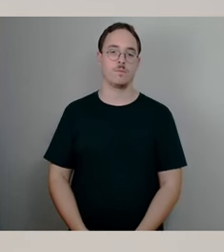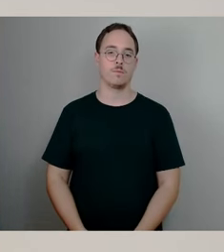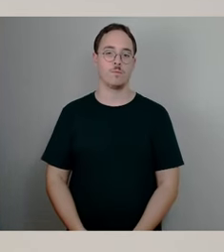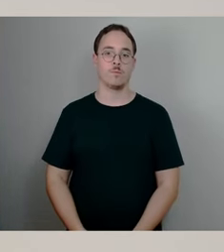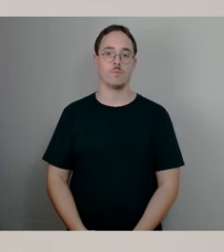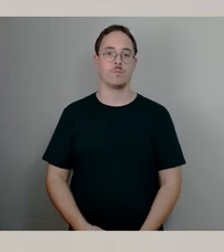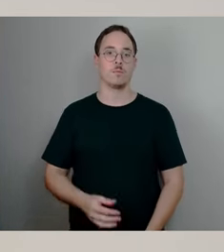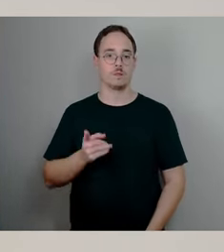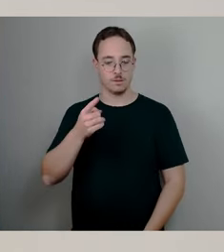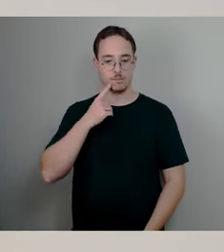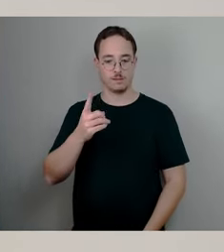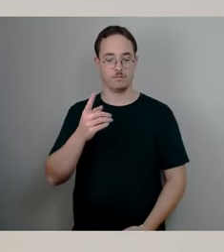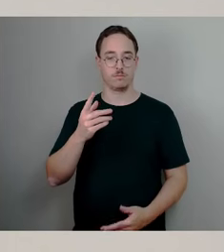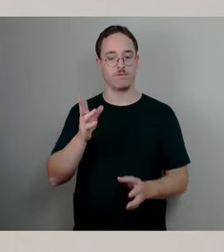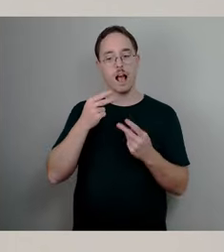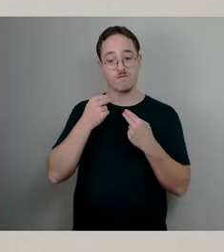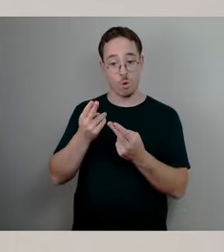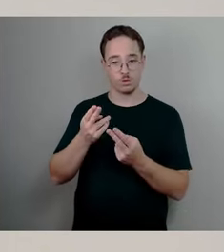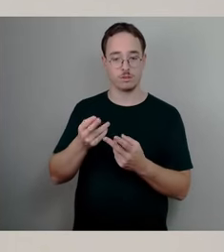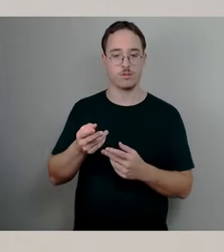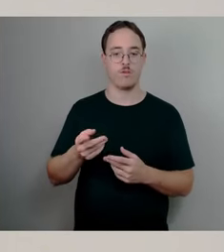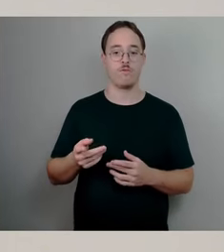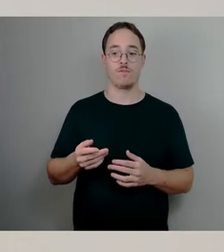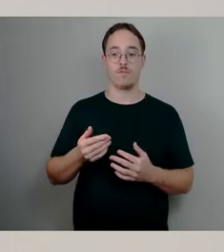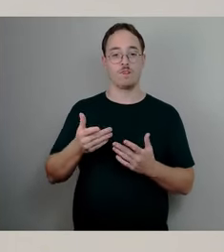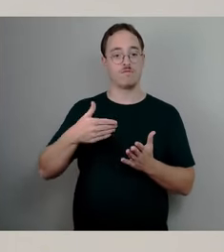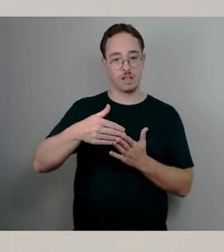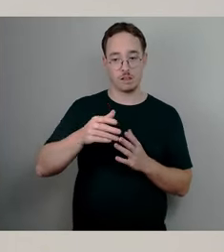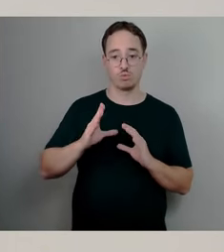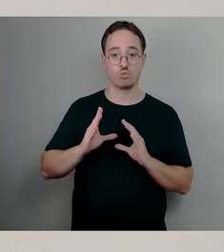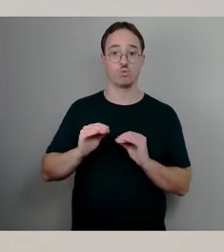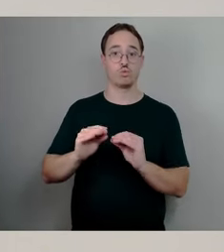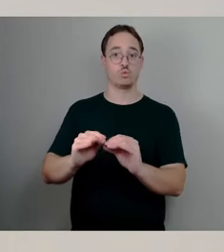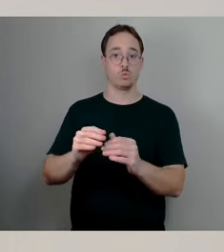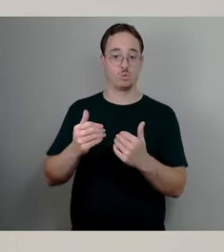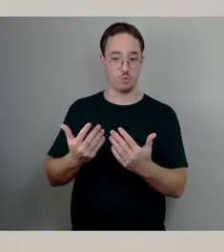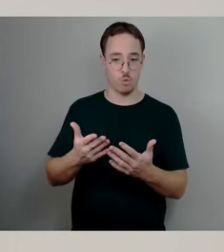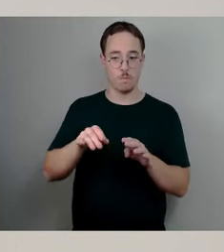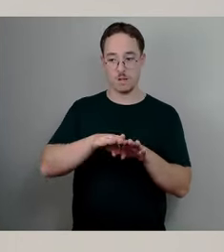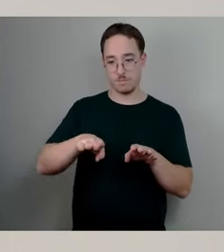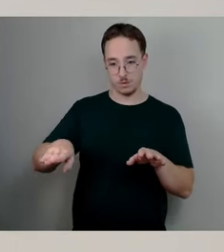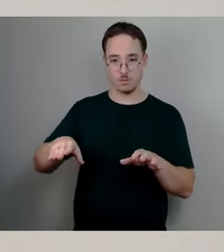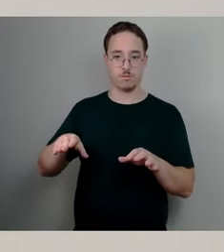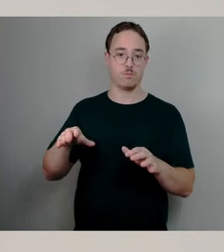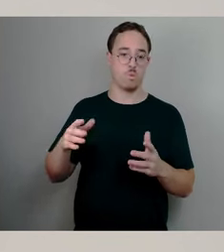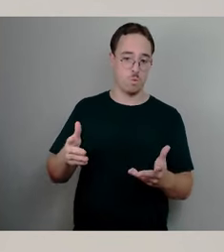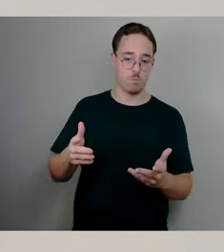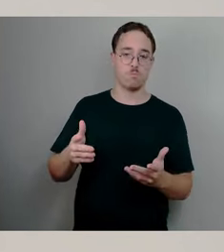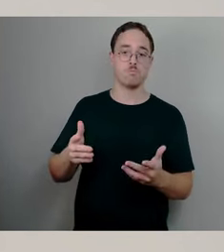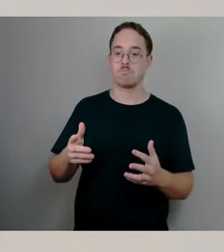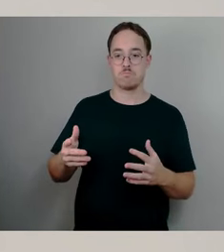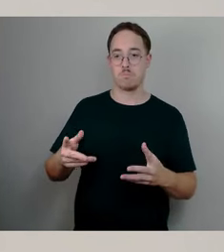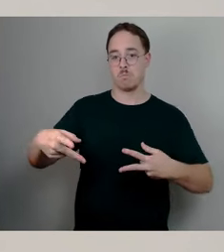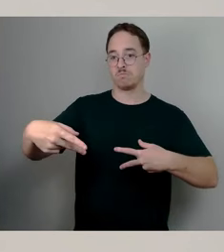ist unbefristet, nur die Befreiung von den Sondernutzungsgebühren ist befristet. Zu der Frage der,